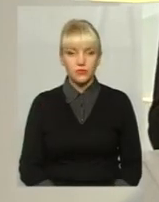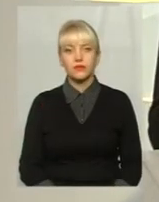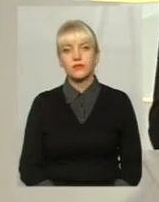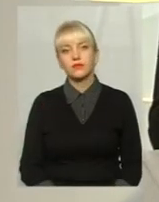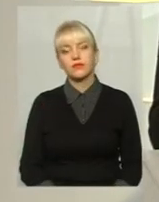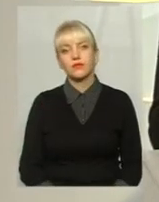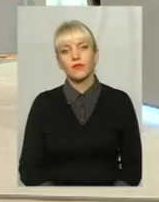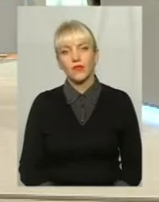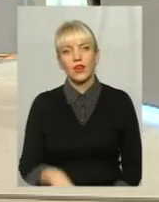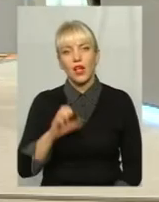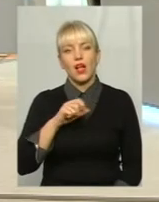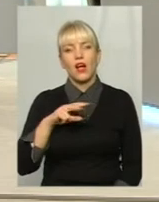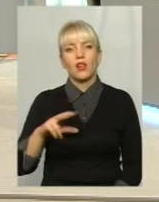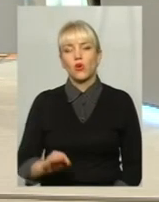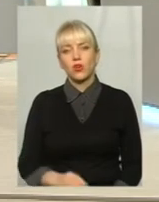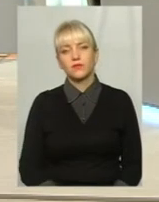Добрий вечір.